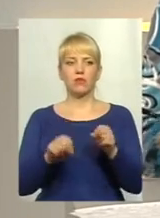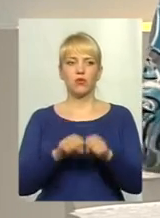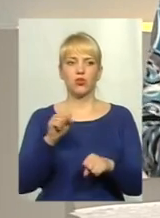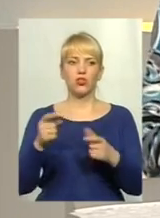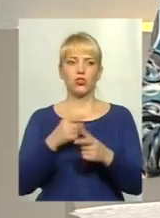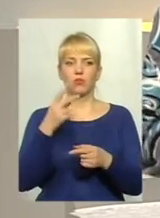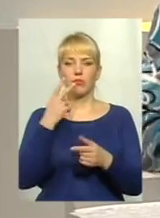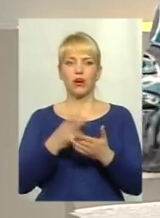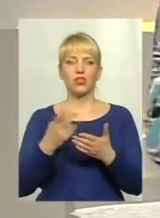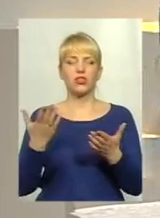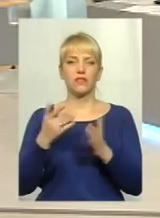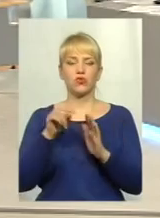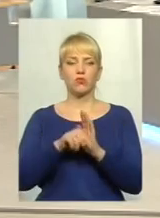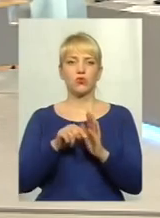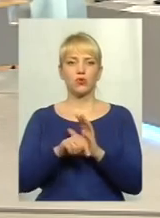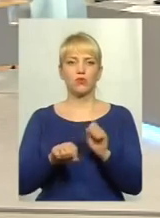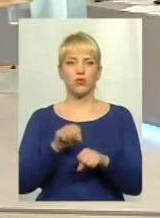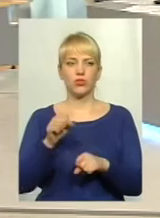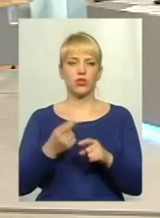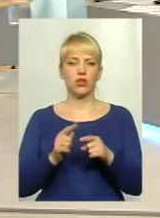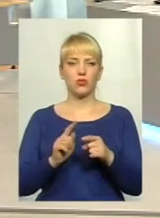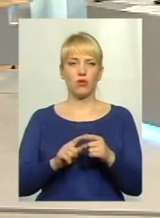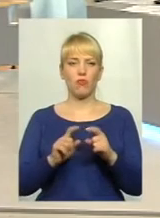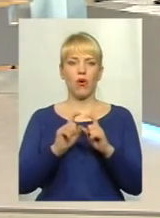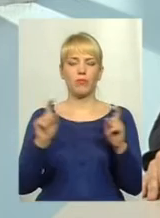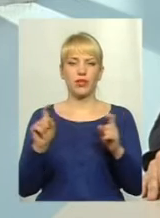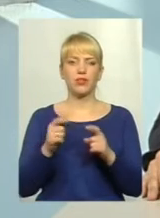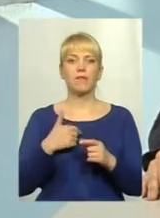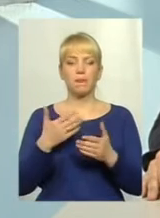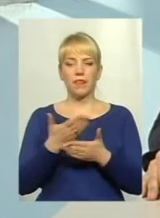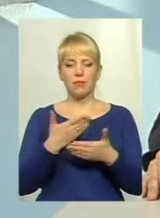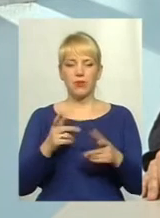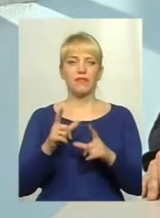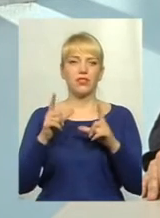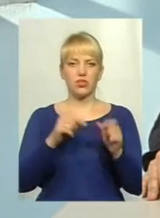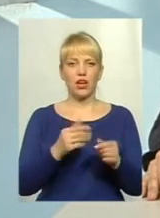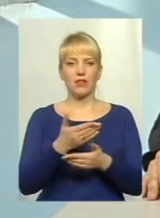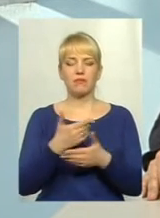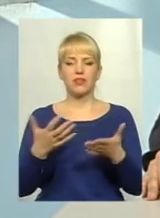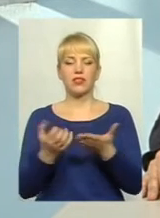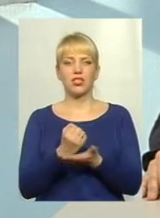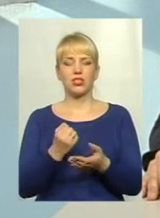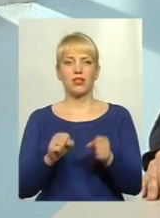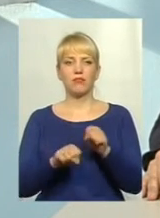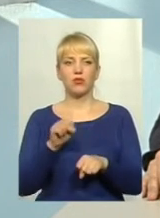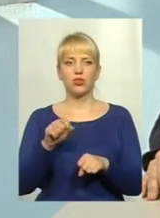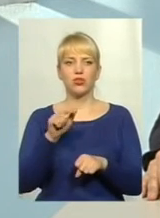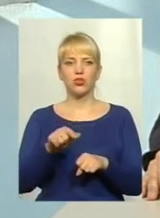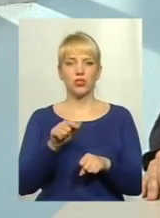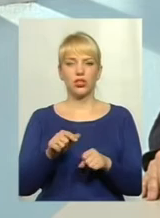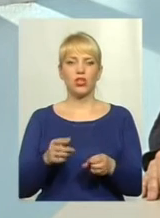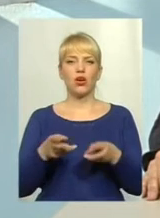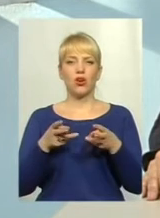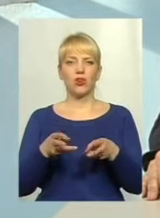побачили, і в чому суть порушень на даному об'єкті? ми виїжджали, ми знайшли порушення. У даної котельні навіть наявний дозвол на